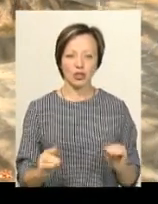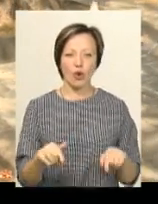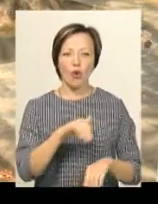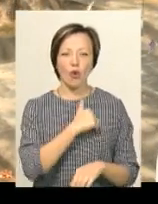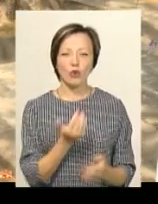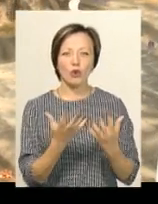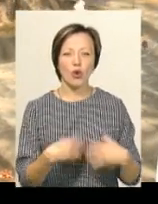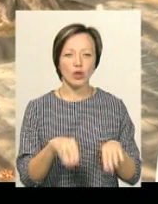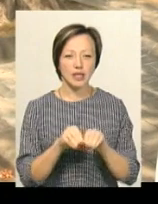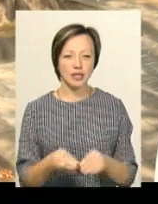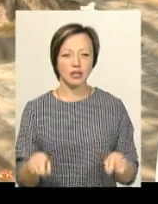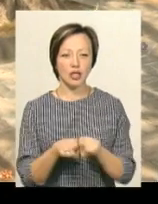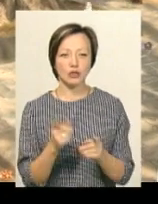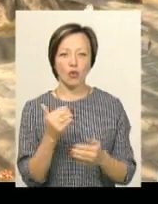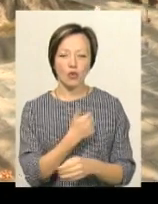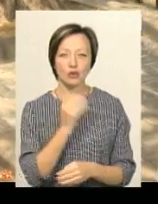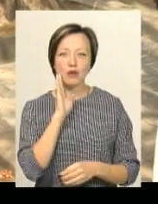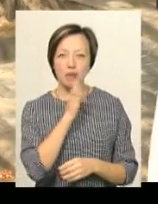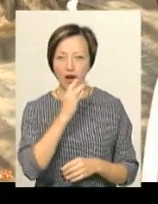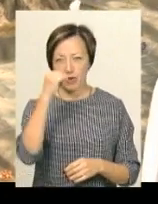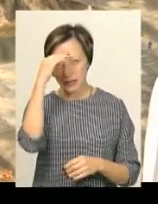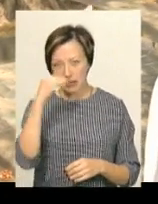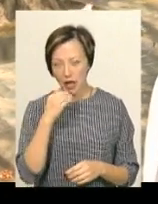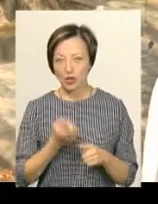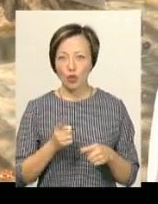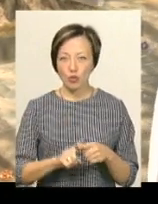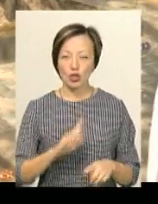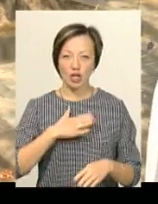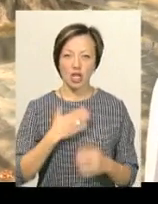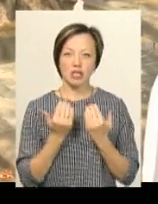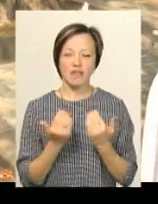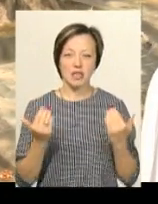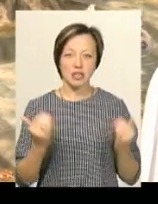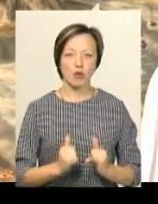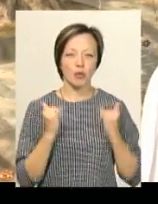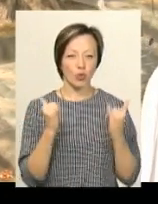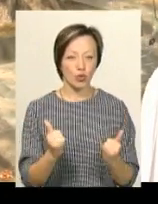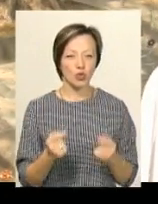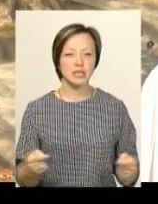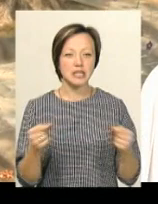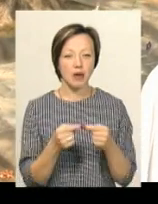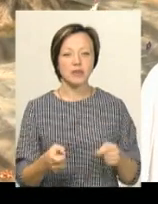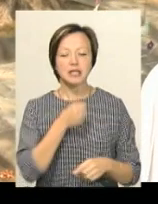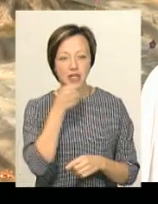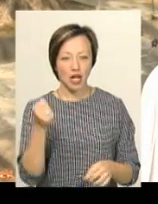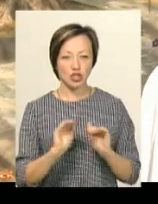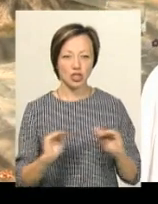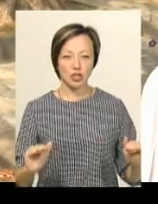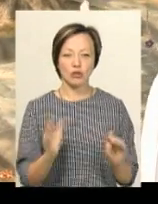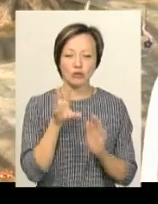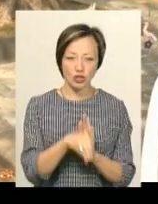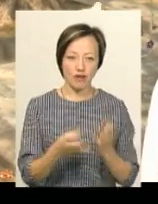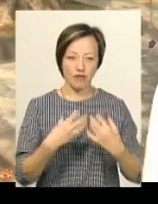хочуть родини, вони теж хочуть маму і тата. І тому наша виставка приурочена, саме старші діти вже в